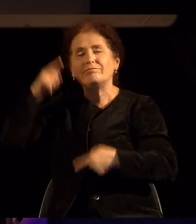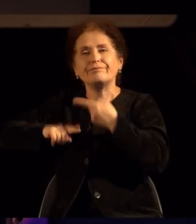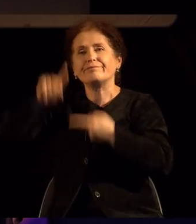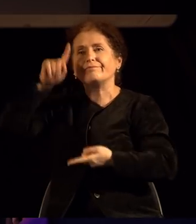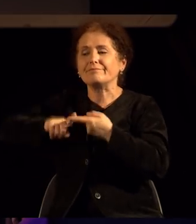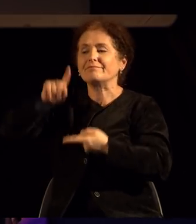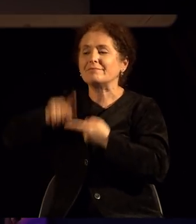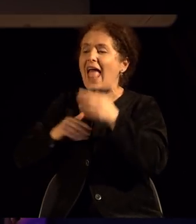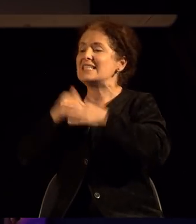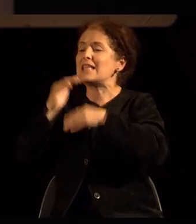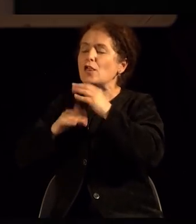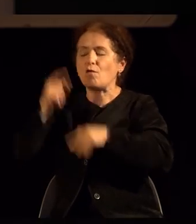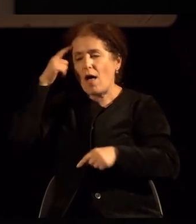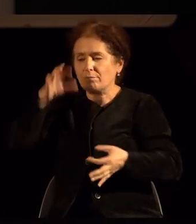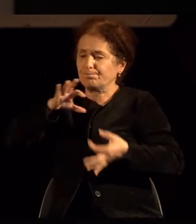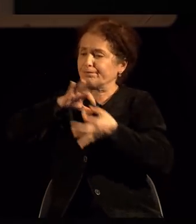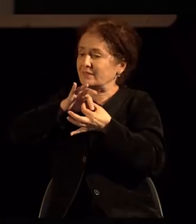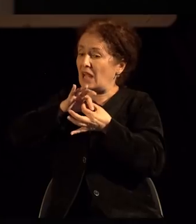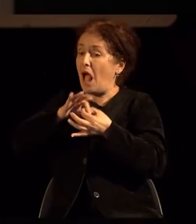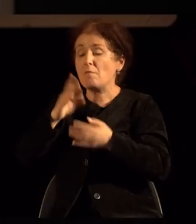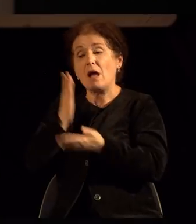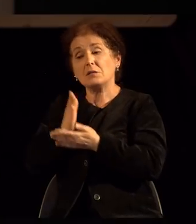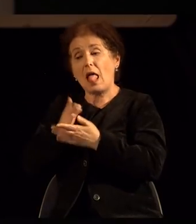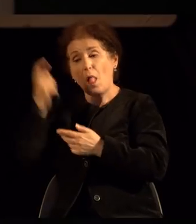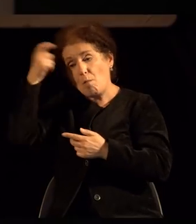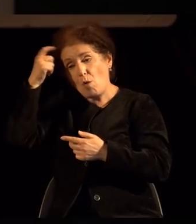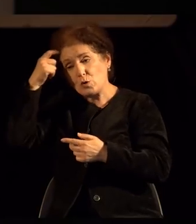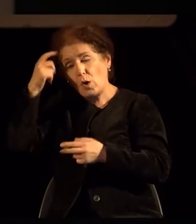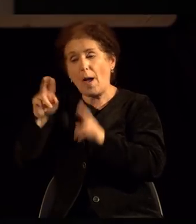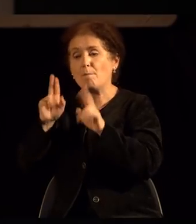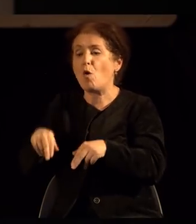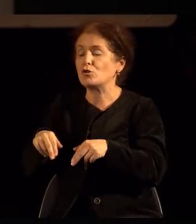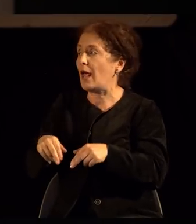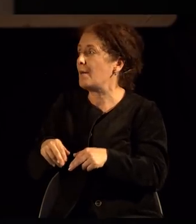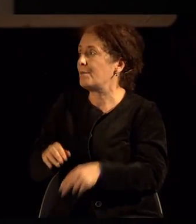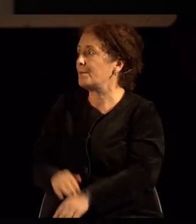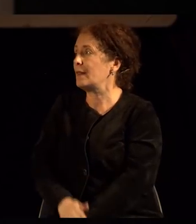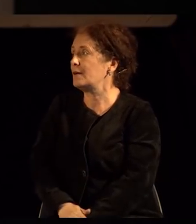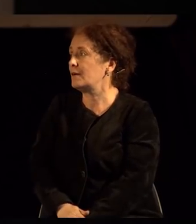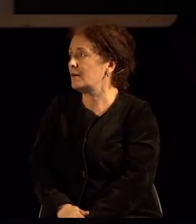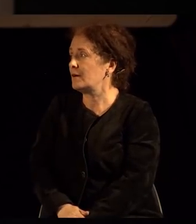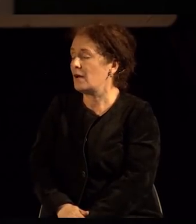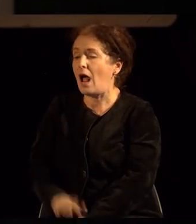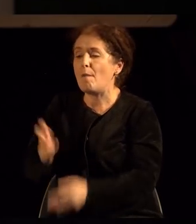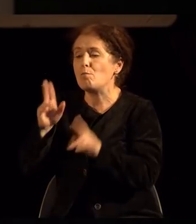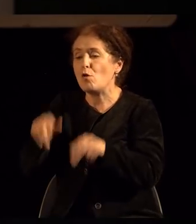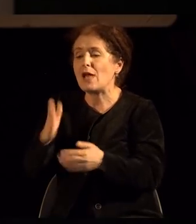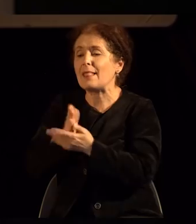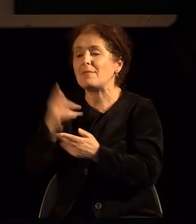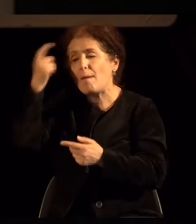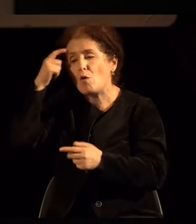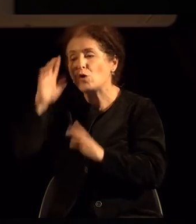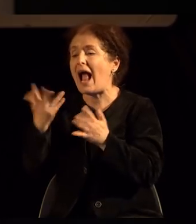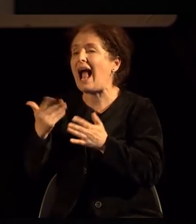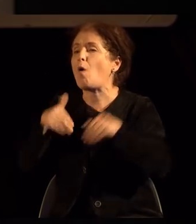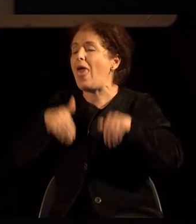задоволство, што го чувствуваме. Многу често знае баш да испадне нефер играч во некои